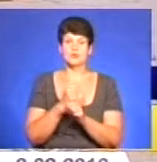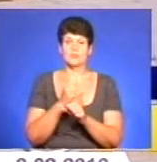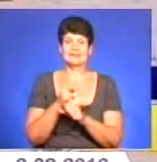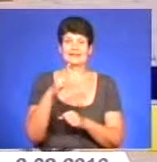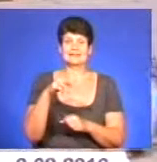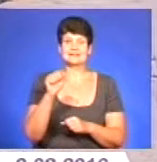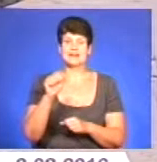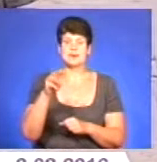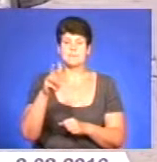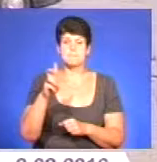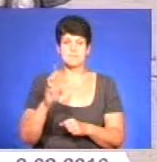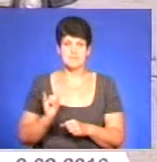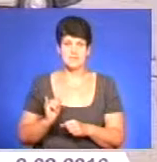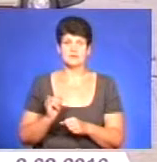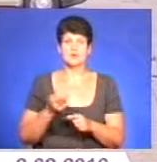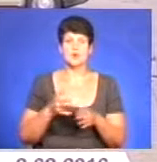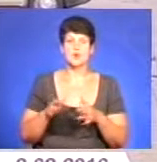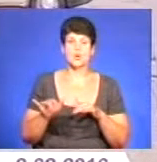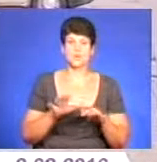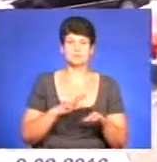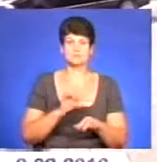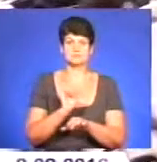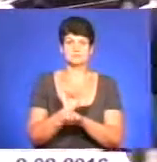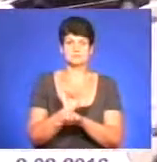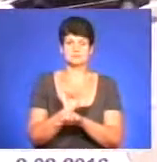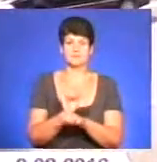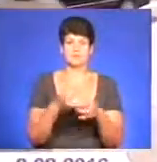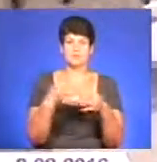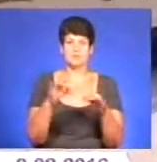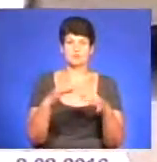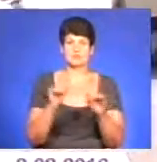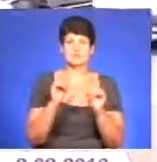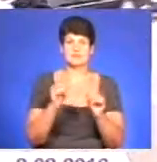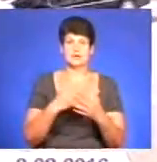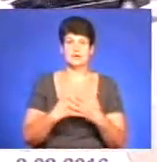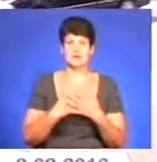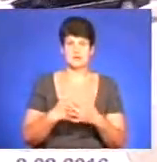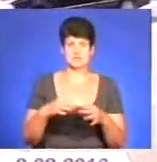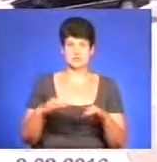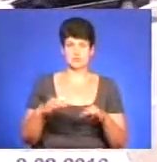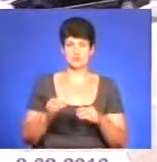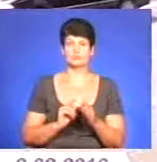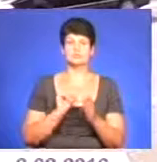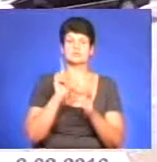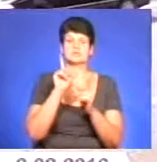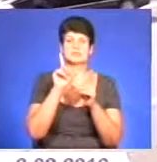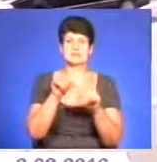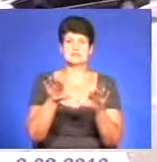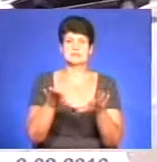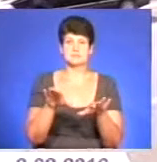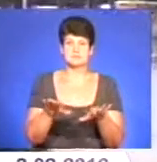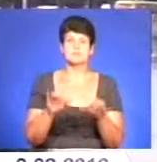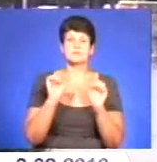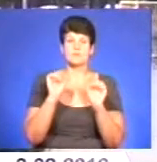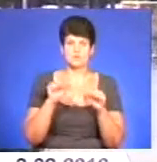дамбі біля Ставу рух на цій частині дороги частково перекрили. Пропускають лише громадський транспорт. Тож дістатися до місця призначення все ж